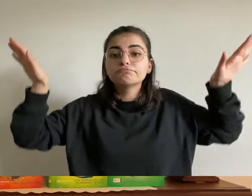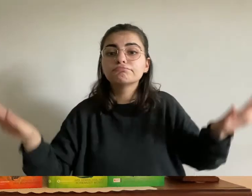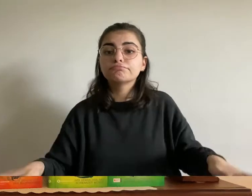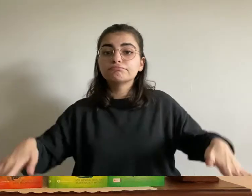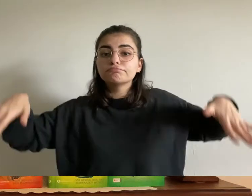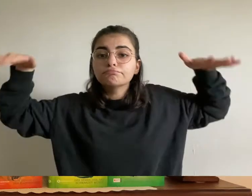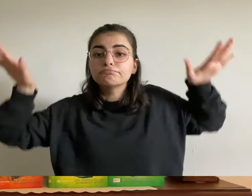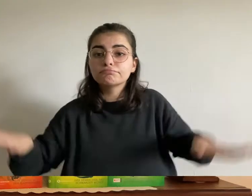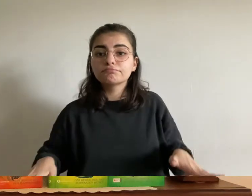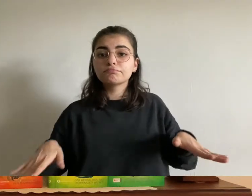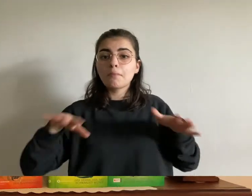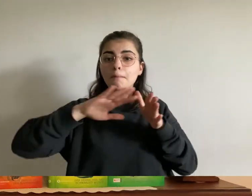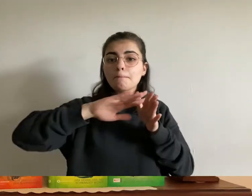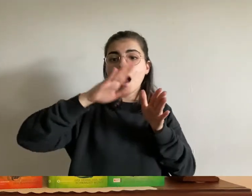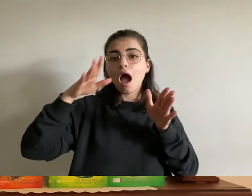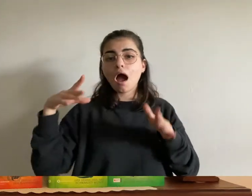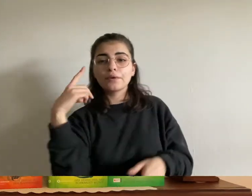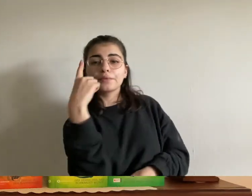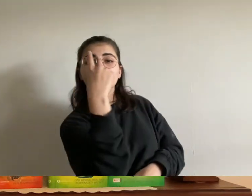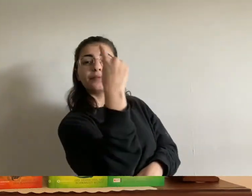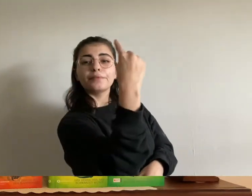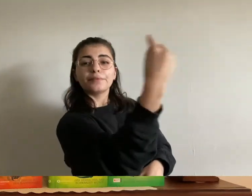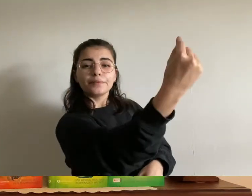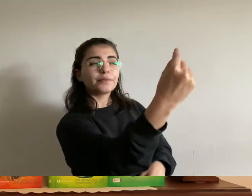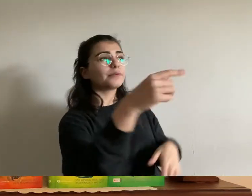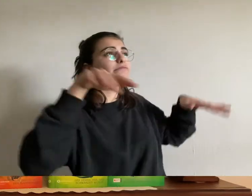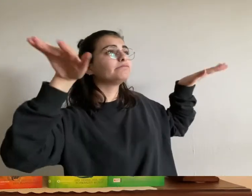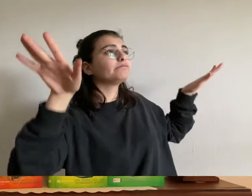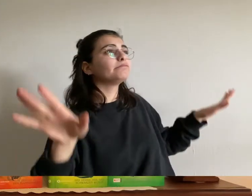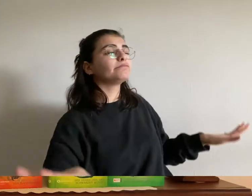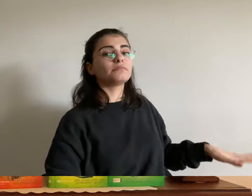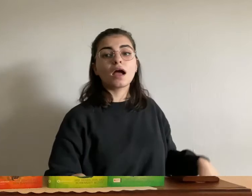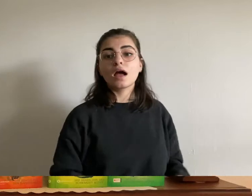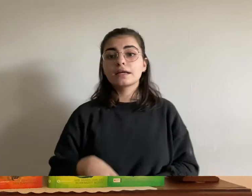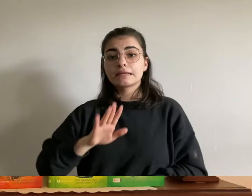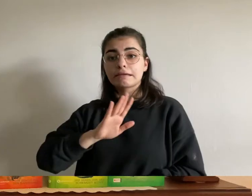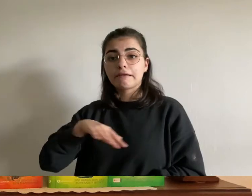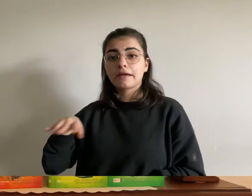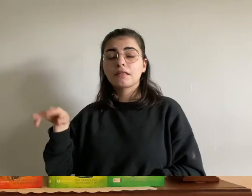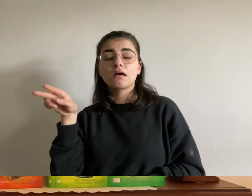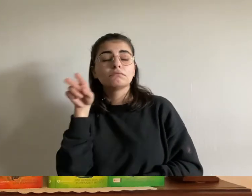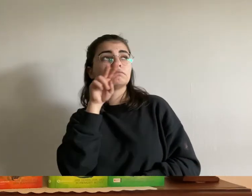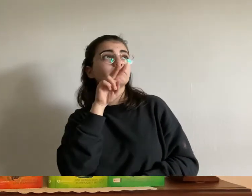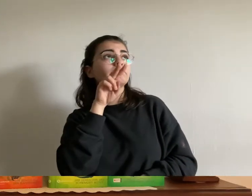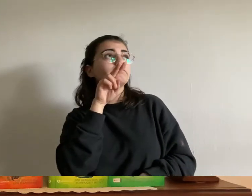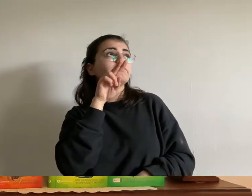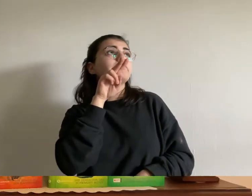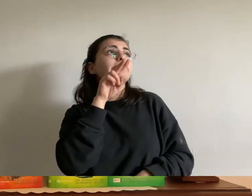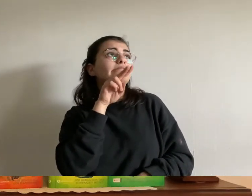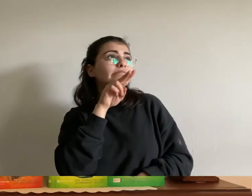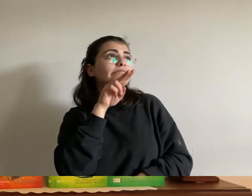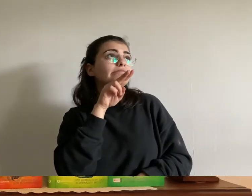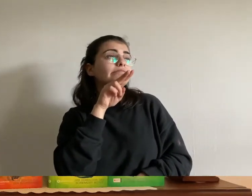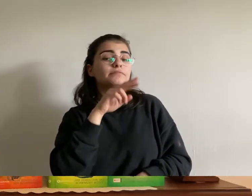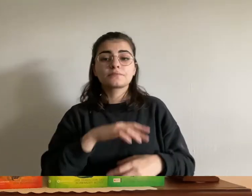die kinder sahen ihr lange nach auf einen drachen zu fliegen war wirklich eine tolle